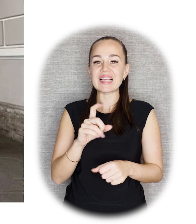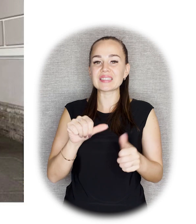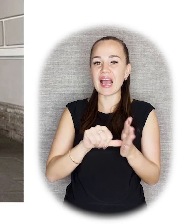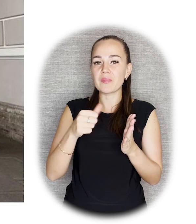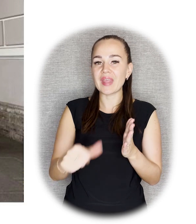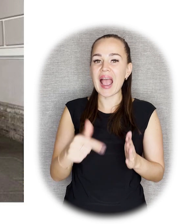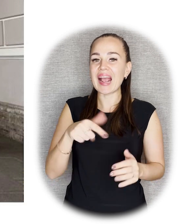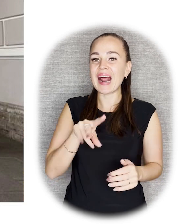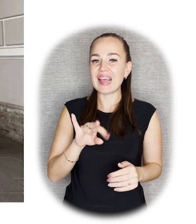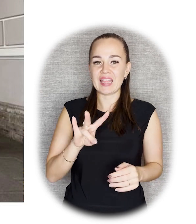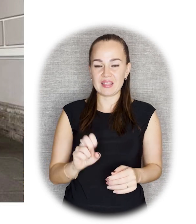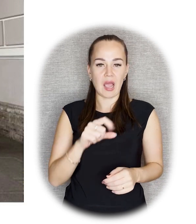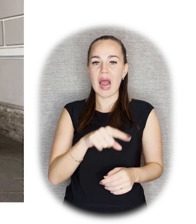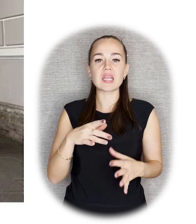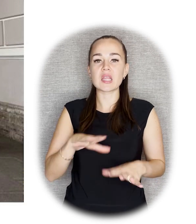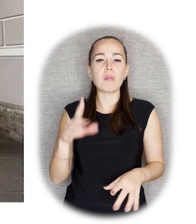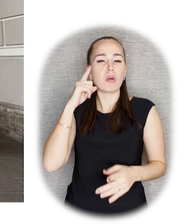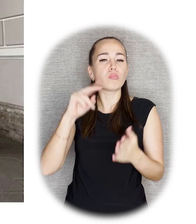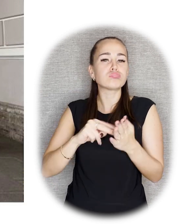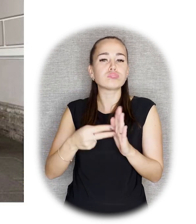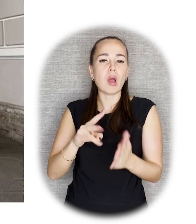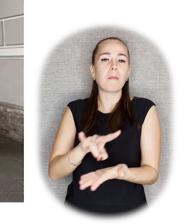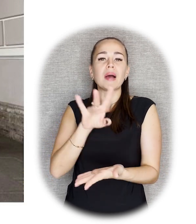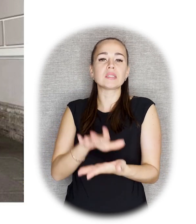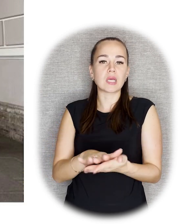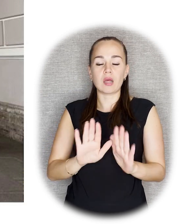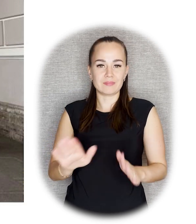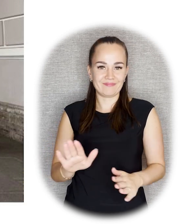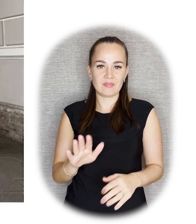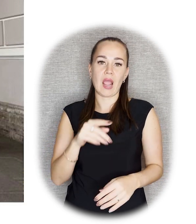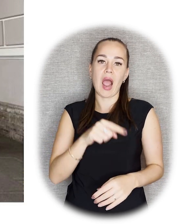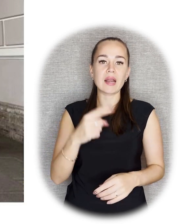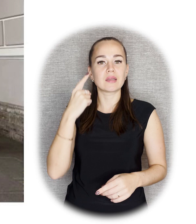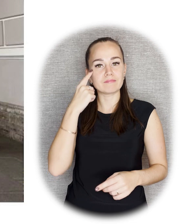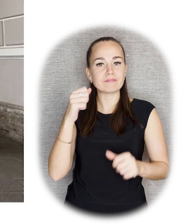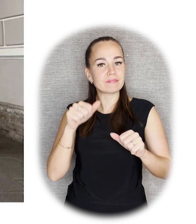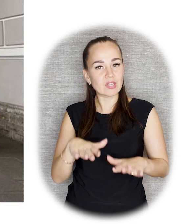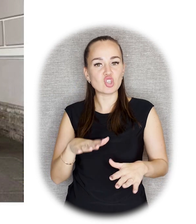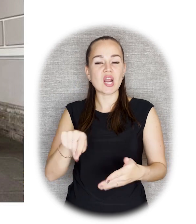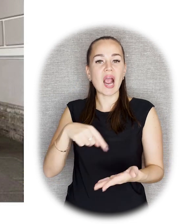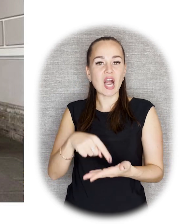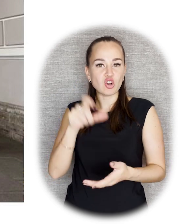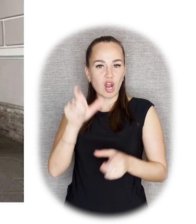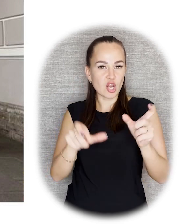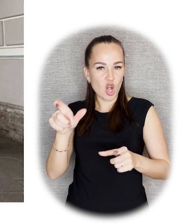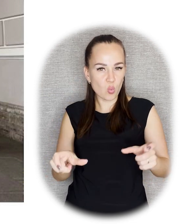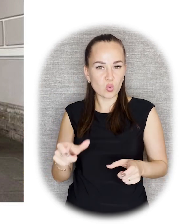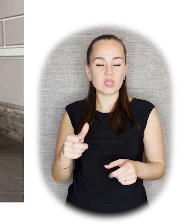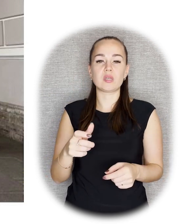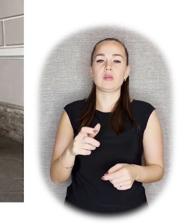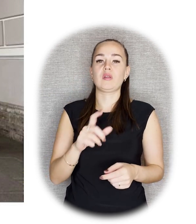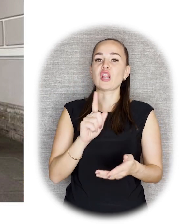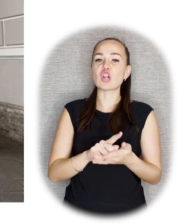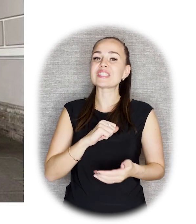не задумывались как постоянные. Предполагалось, что как раз горожане должны решить, какие памятники получат постоянный